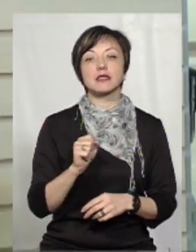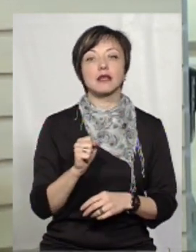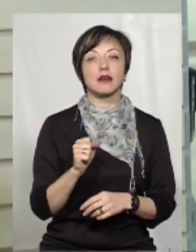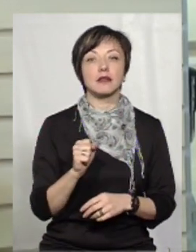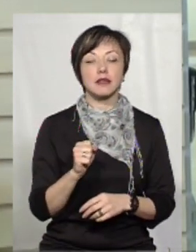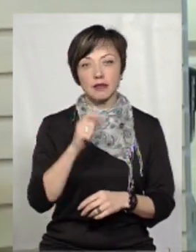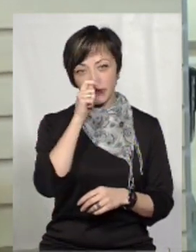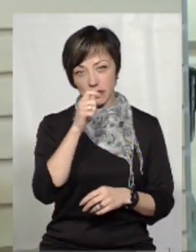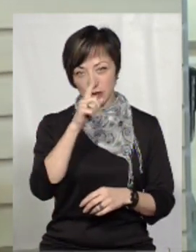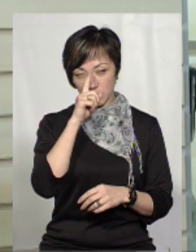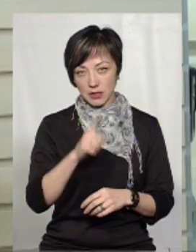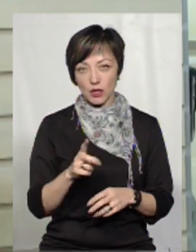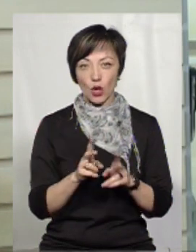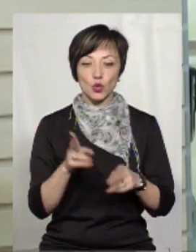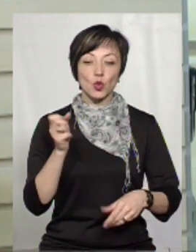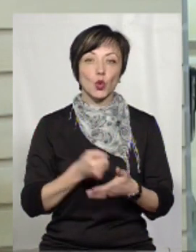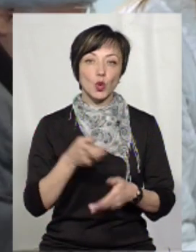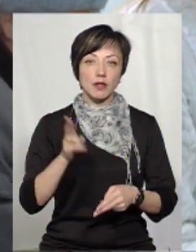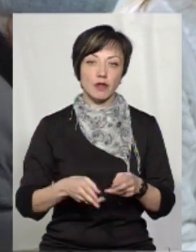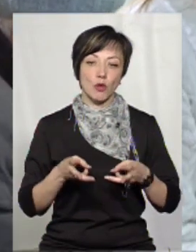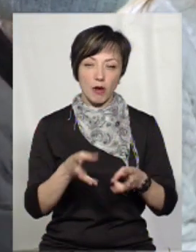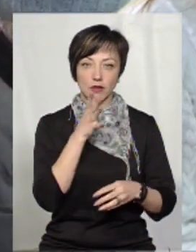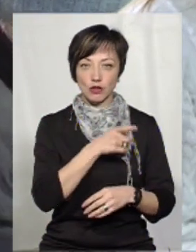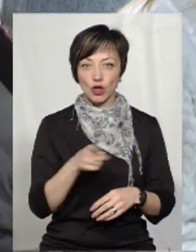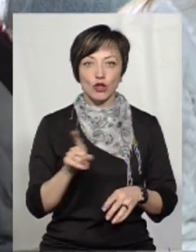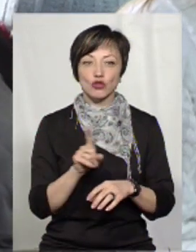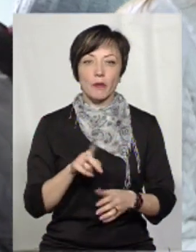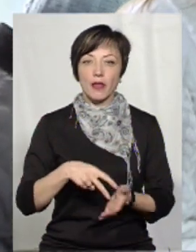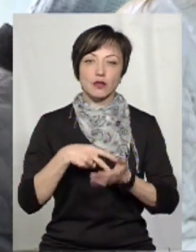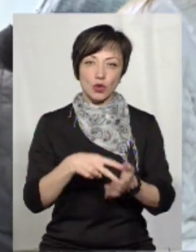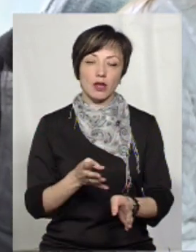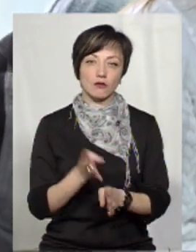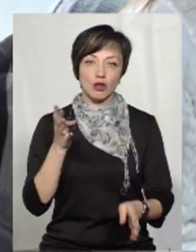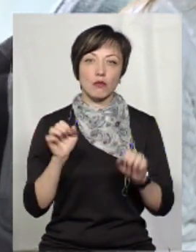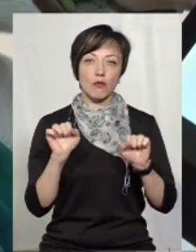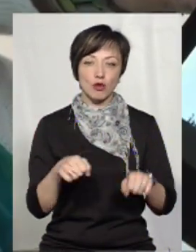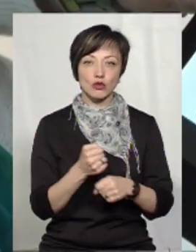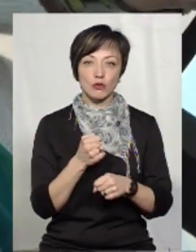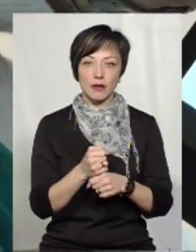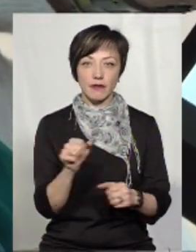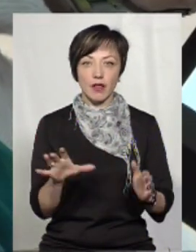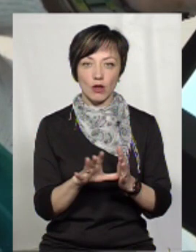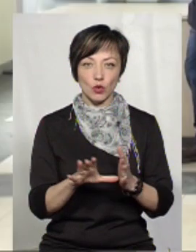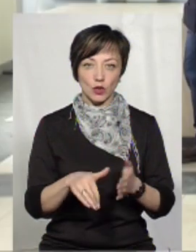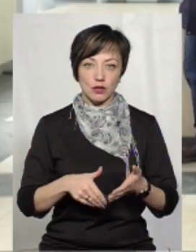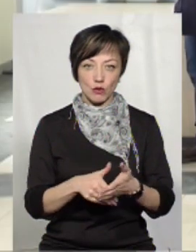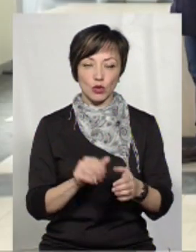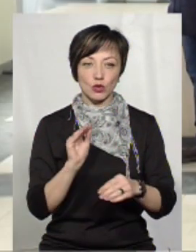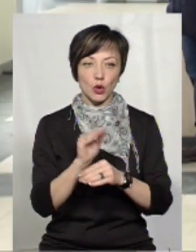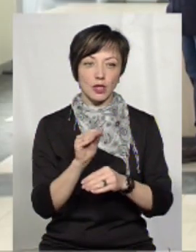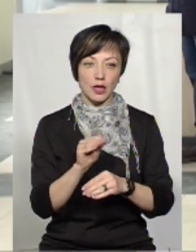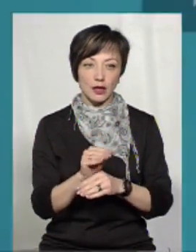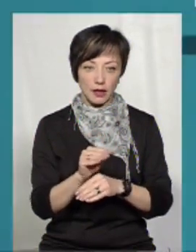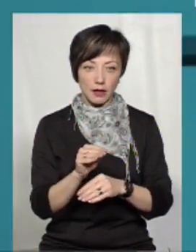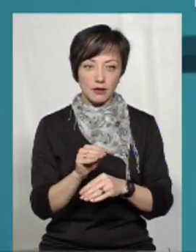квітень місяць до завершення опалюваного сезону. Щоб не стояти в живих чергах, можна зробити це в електронний спосіб, додає Людмила